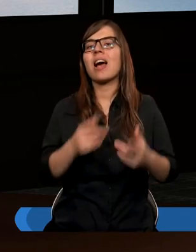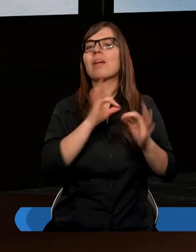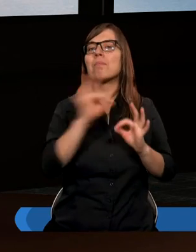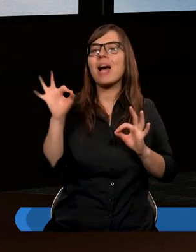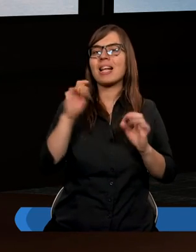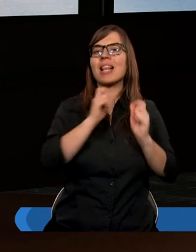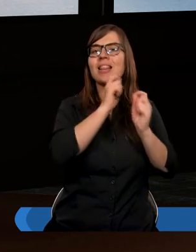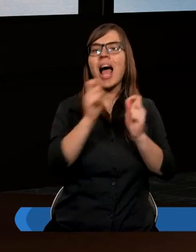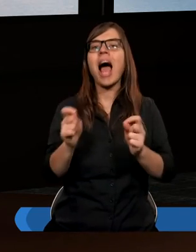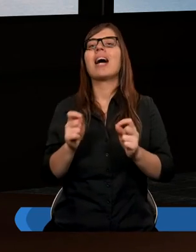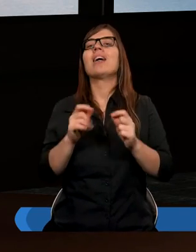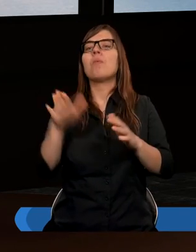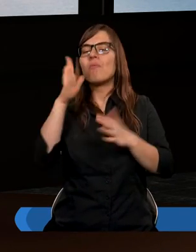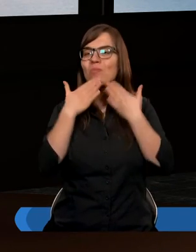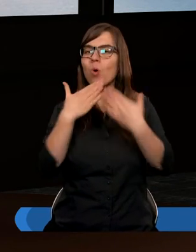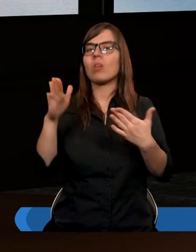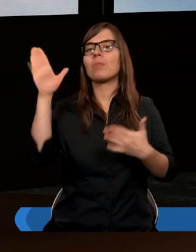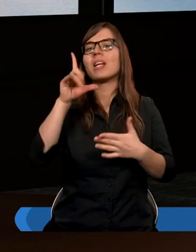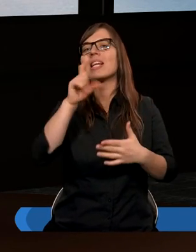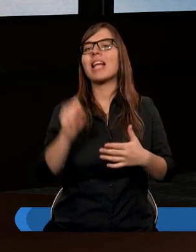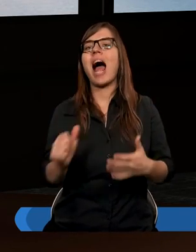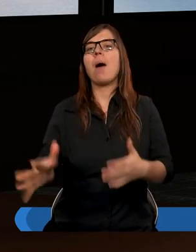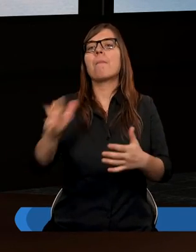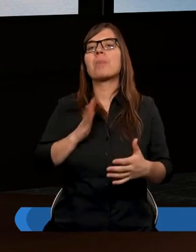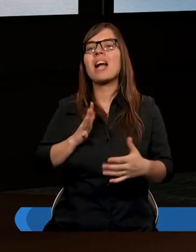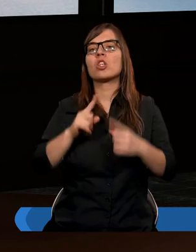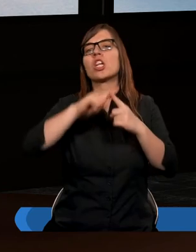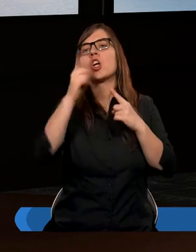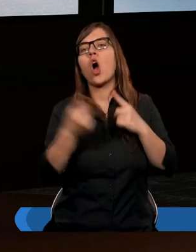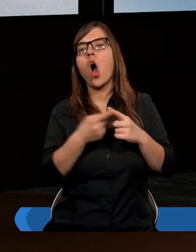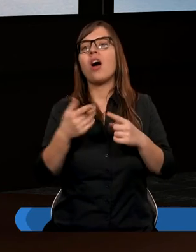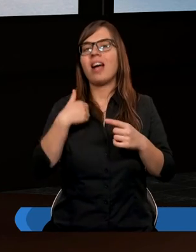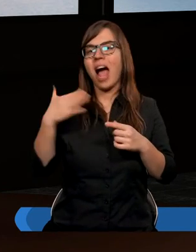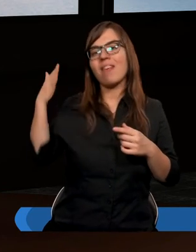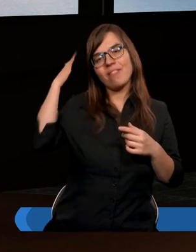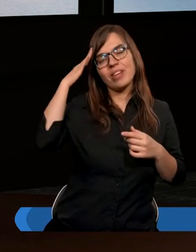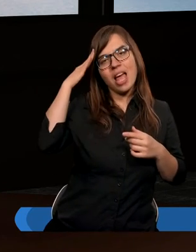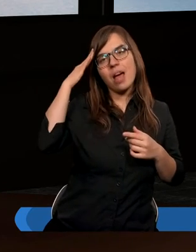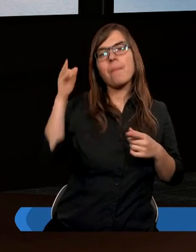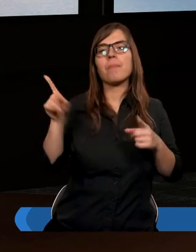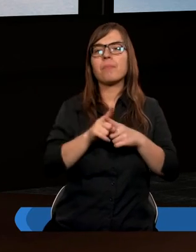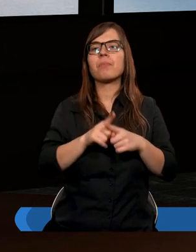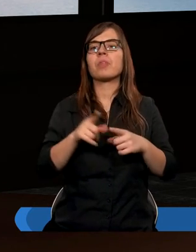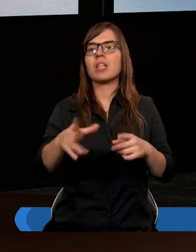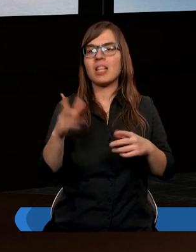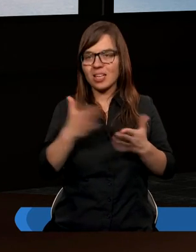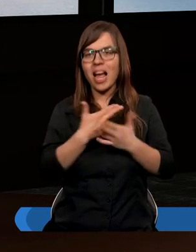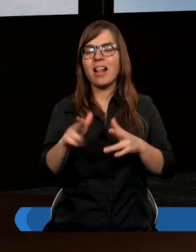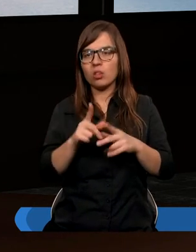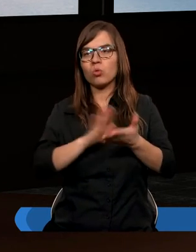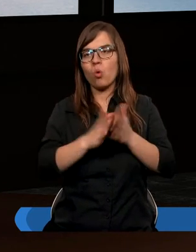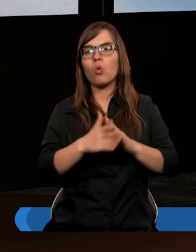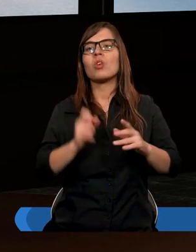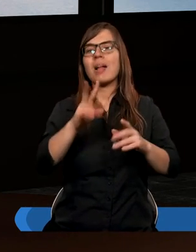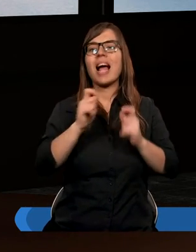dary w podziękowaniu Bogu za przeżyty rok wiem że ja też złożyłam kiedyś